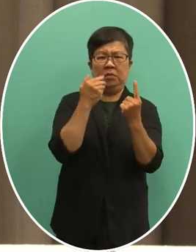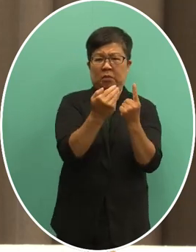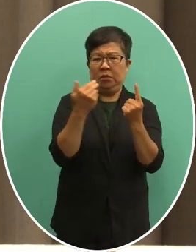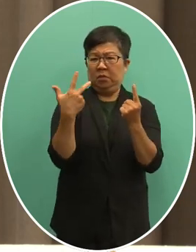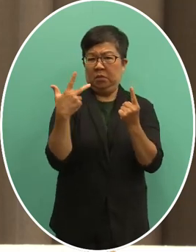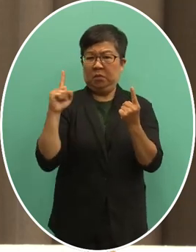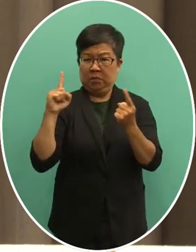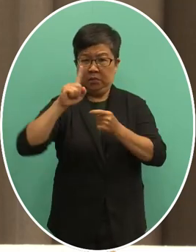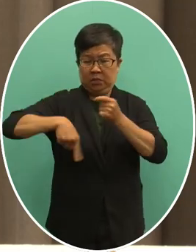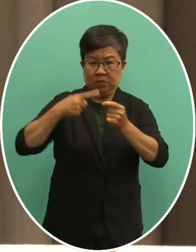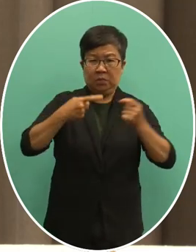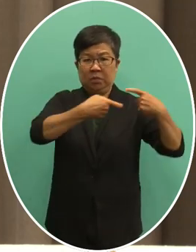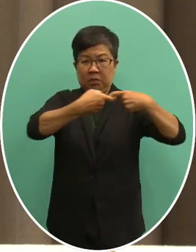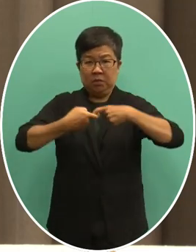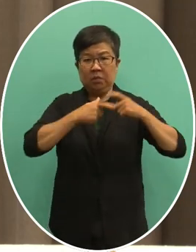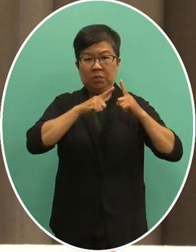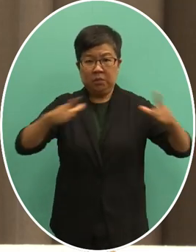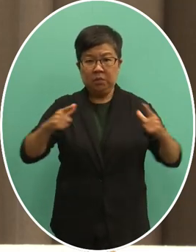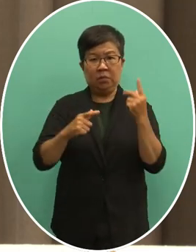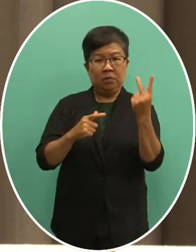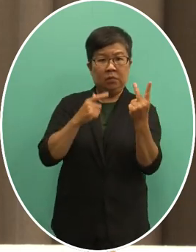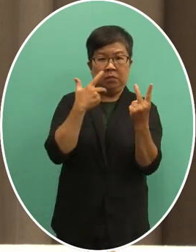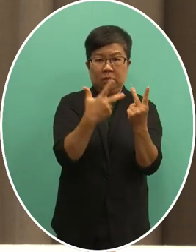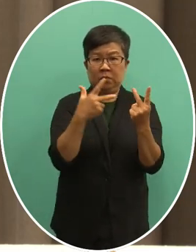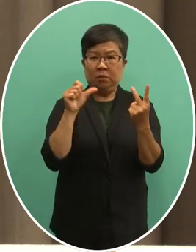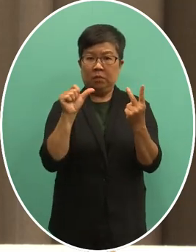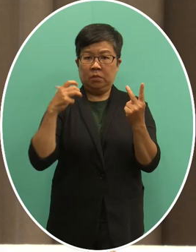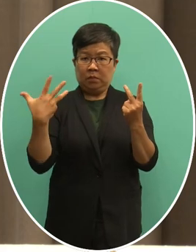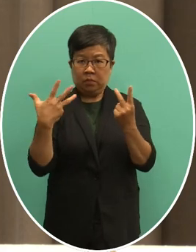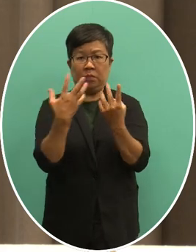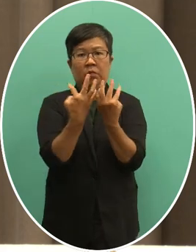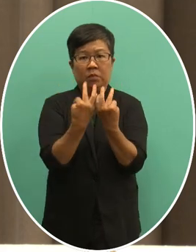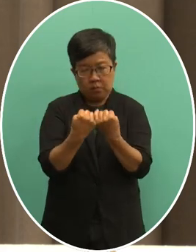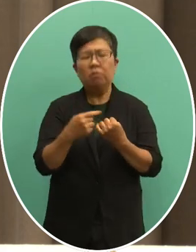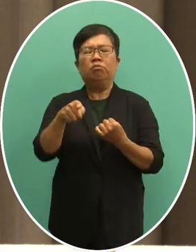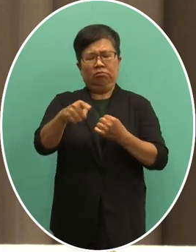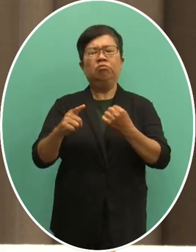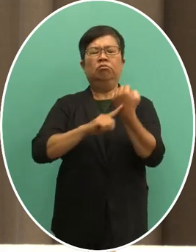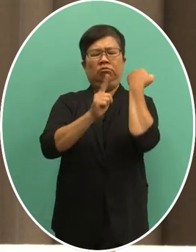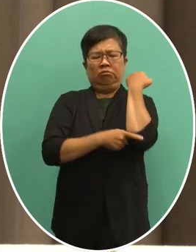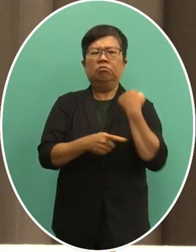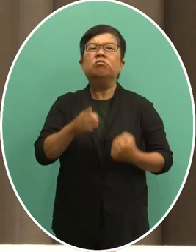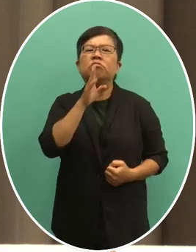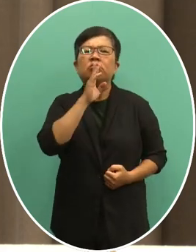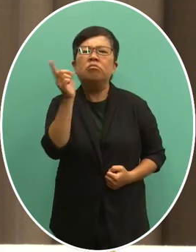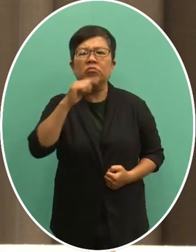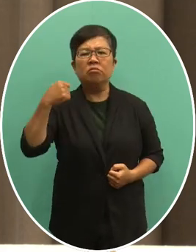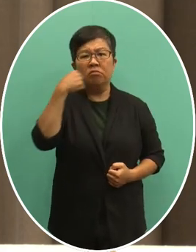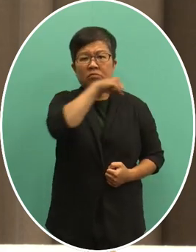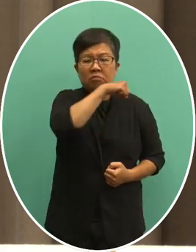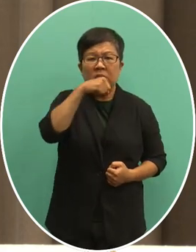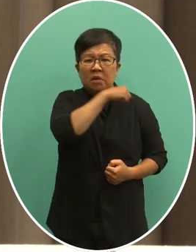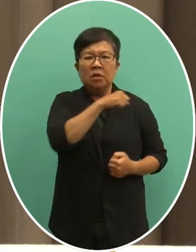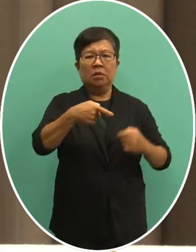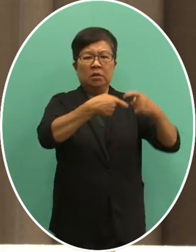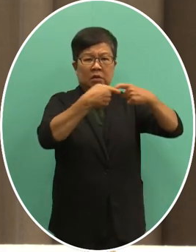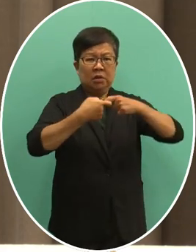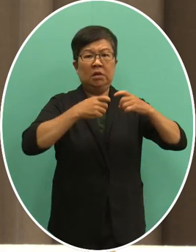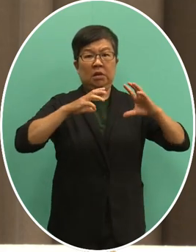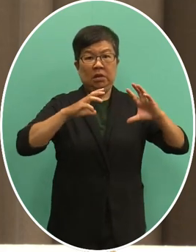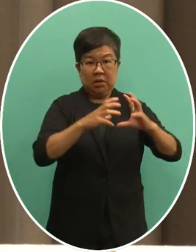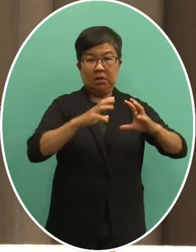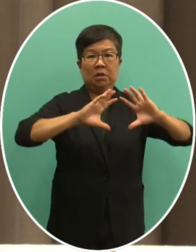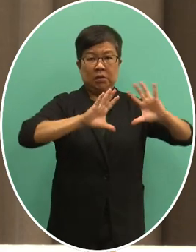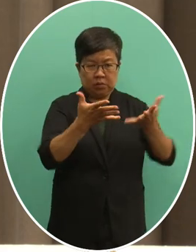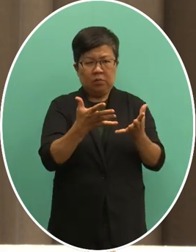过的联大第2758号决议那也就是台湾被不当排除在联合国体系外